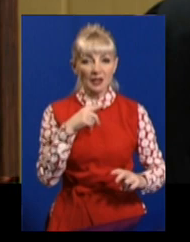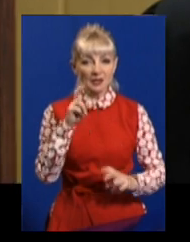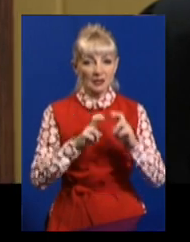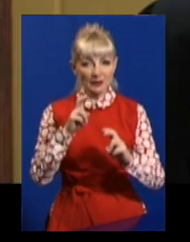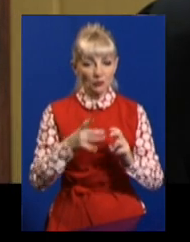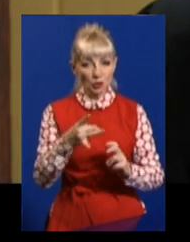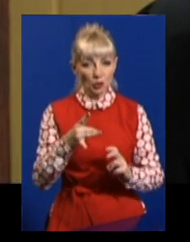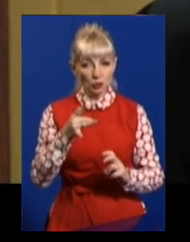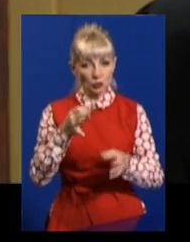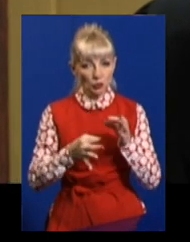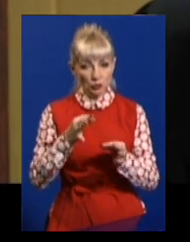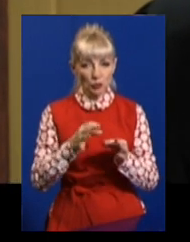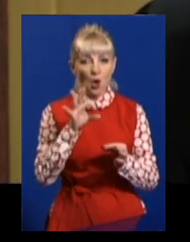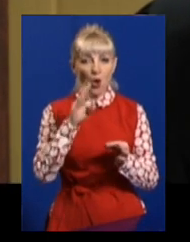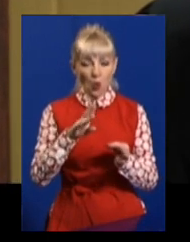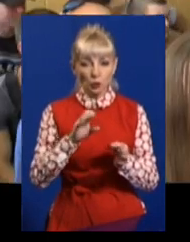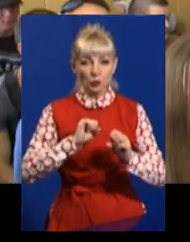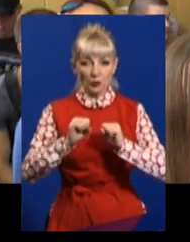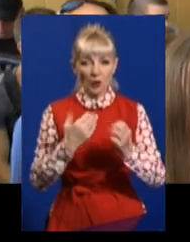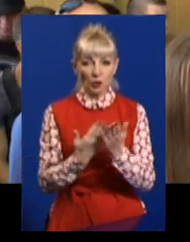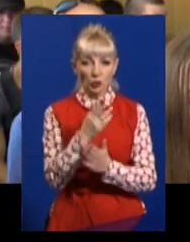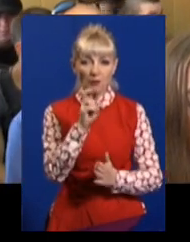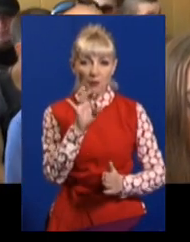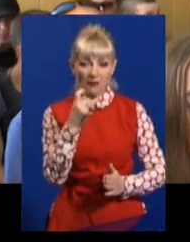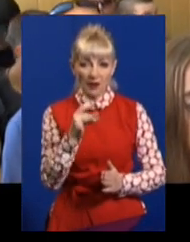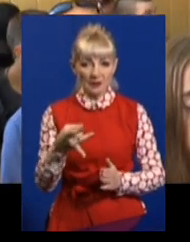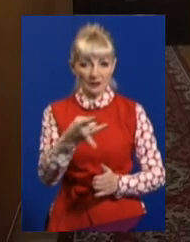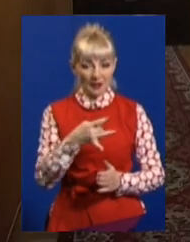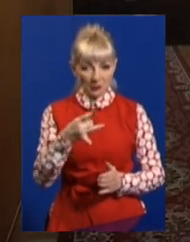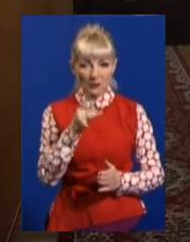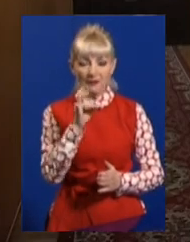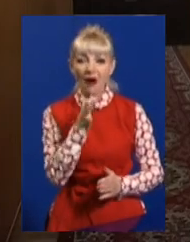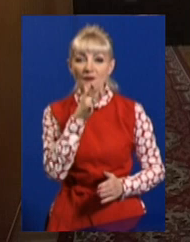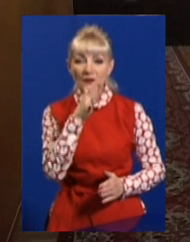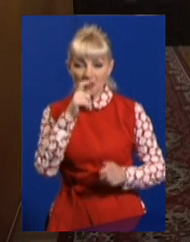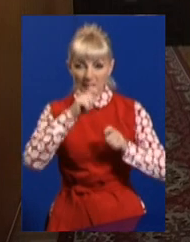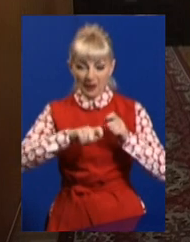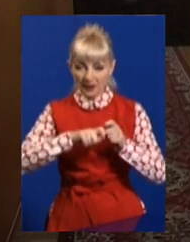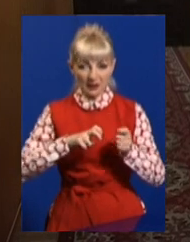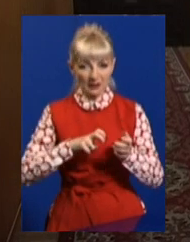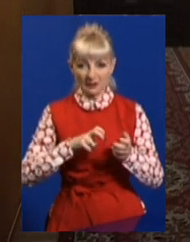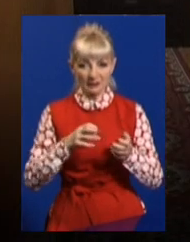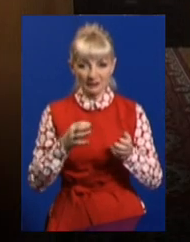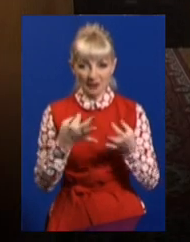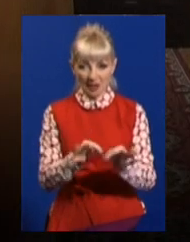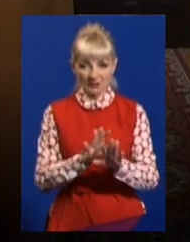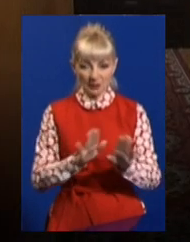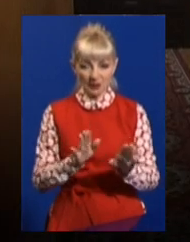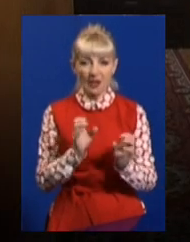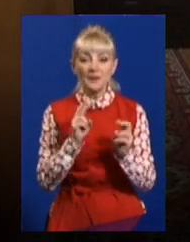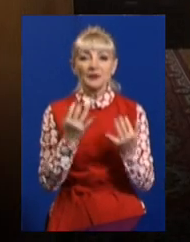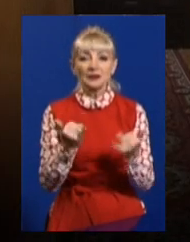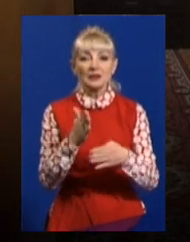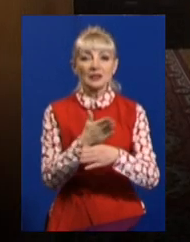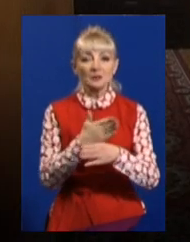час слідства Цибульник від керівництва Новобуварським районом не відсторонювали. Із питаннями, як нині розподіляються обов'язки у посадовців